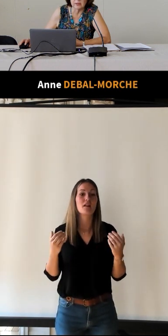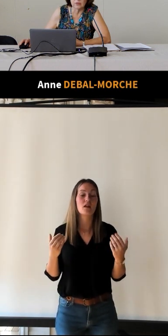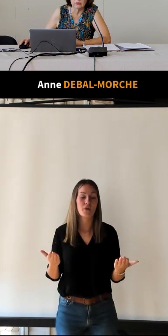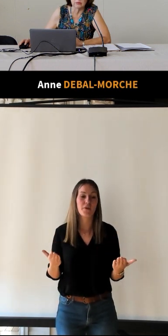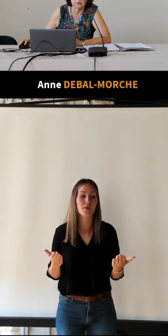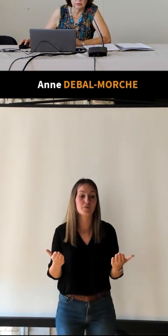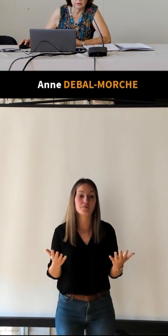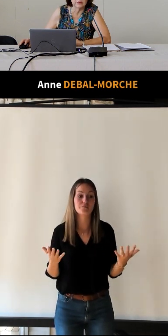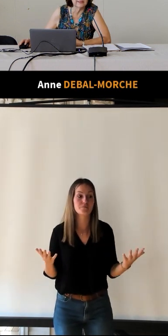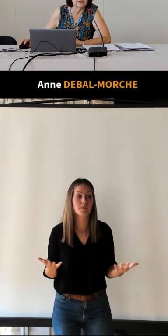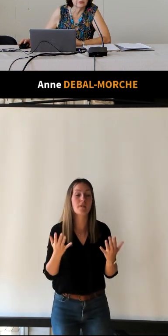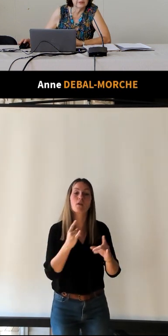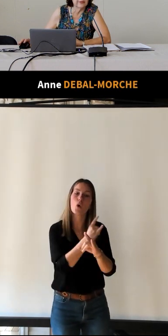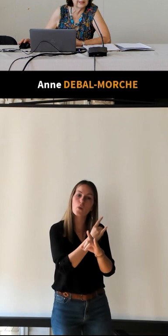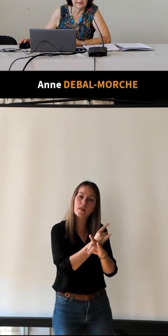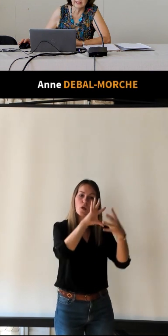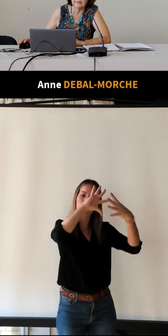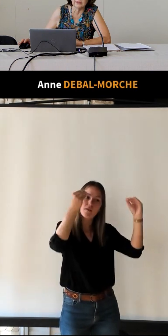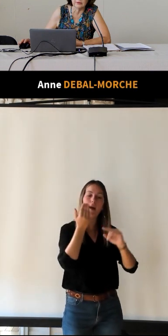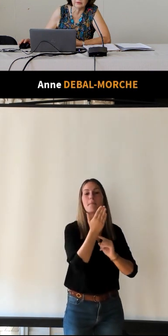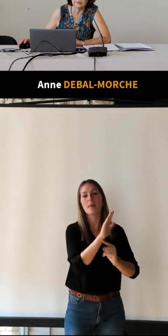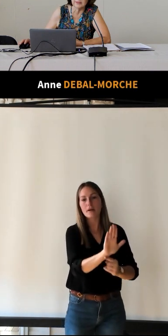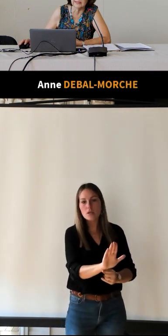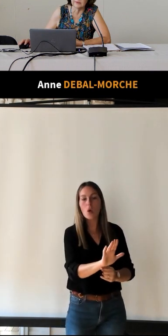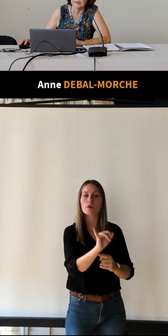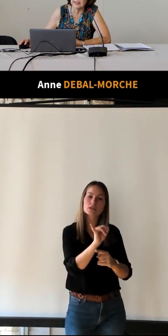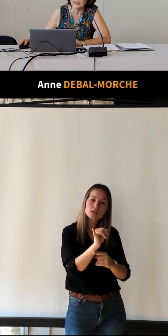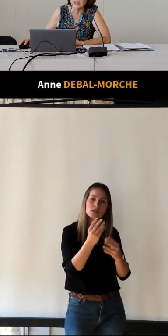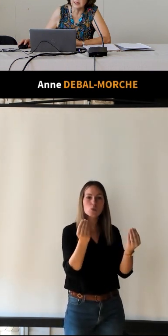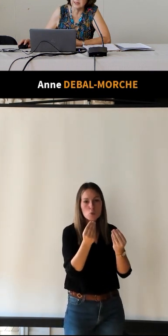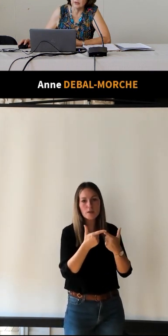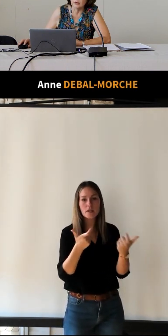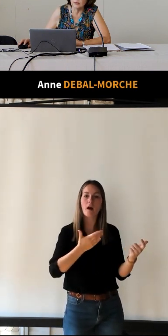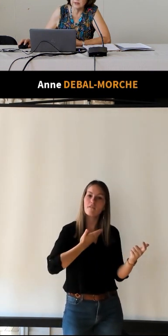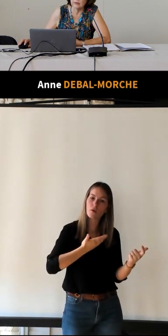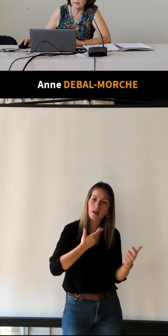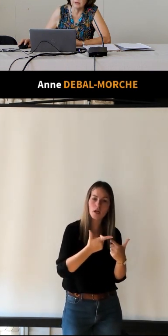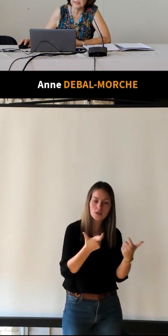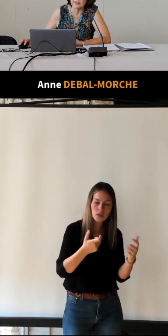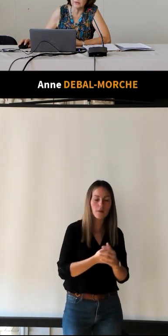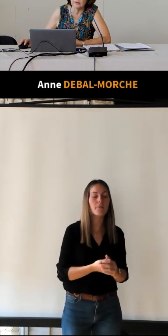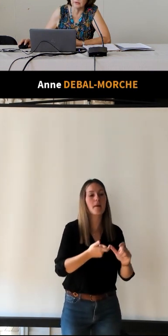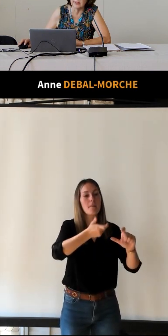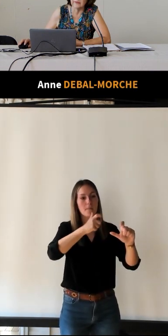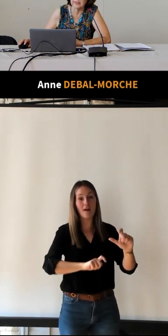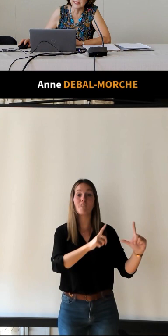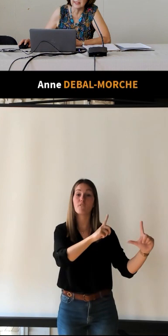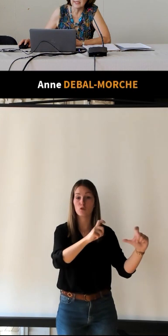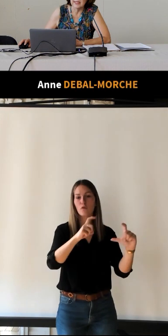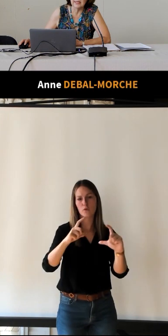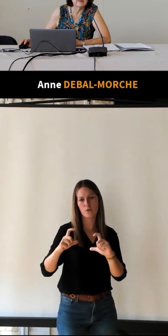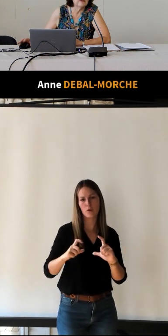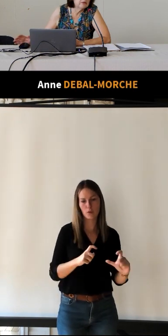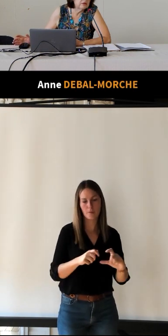présentation de l'hôtel de l'univers avec tous ses avantages, ensuite, une illustration photographique